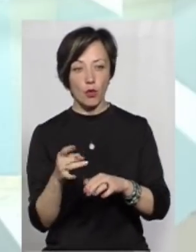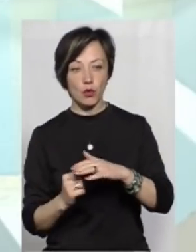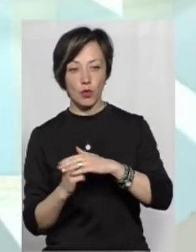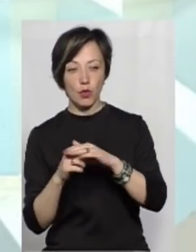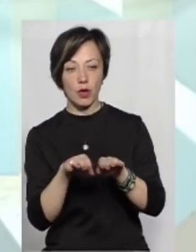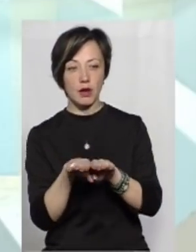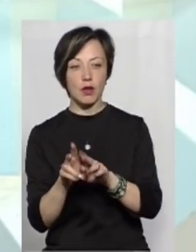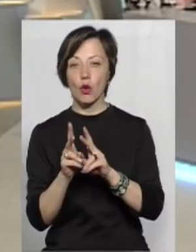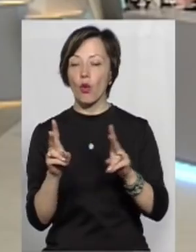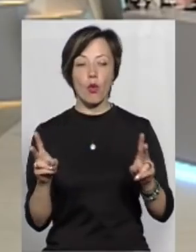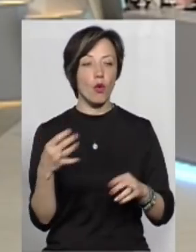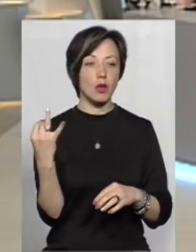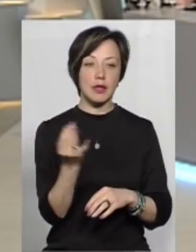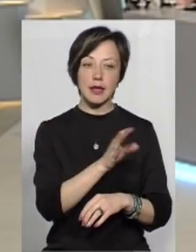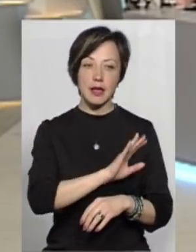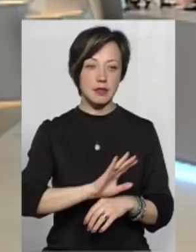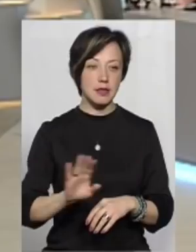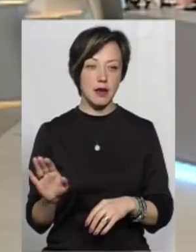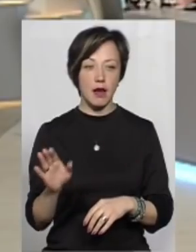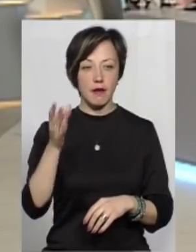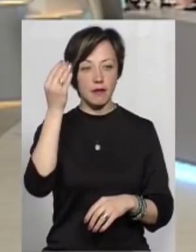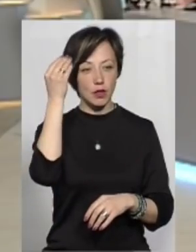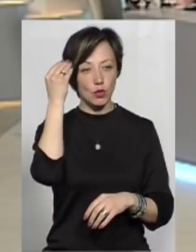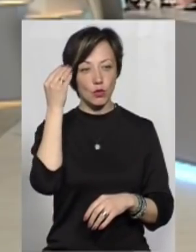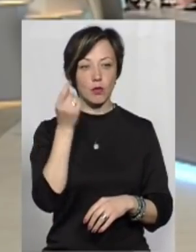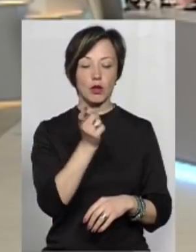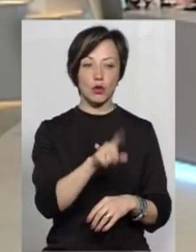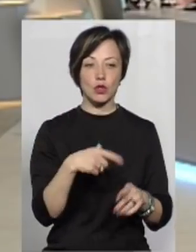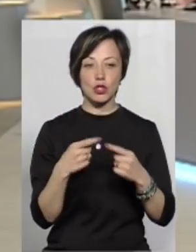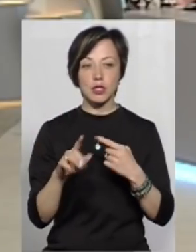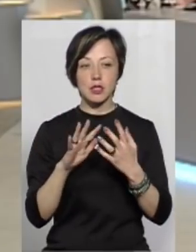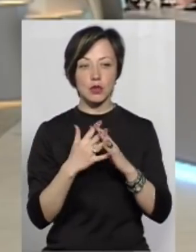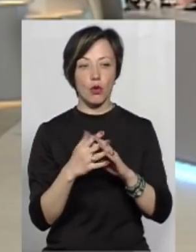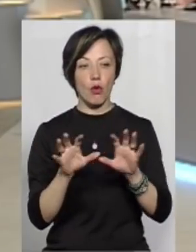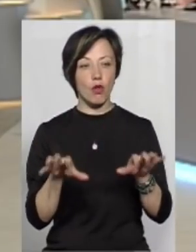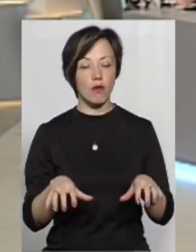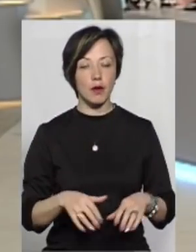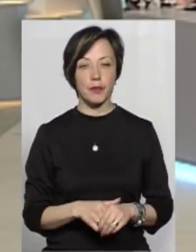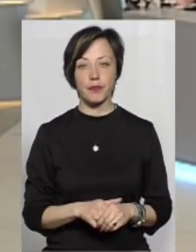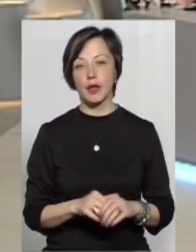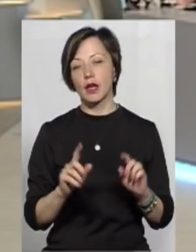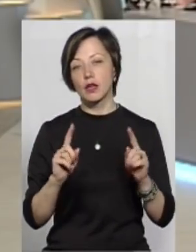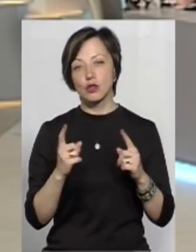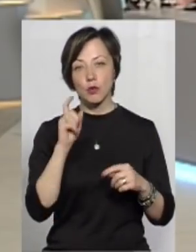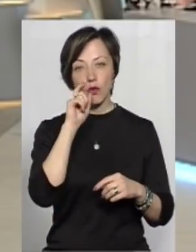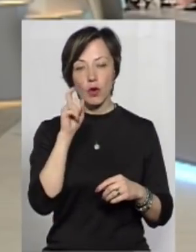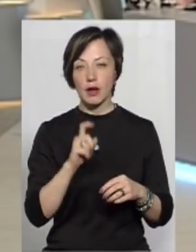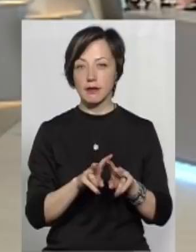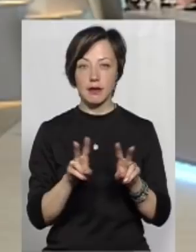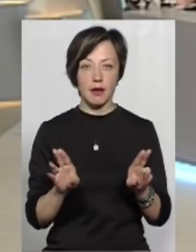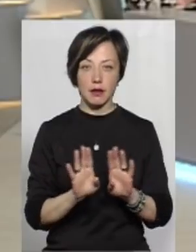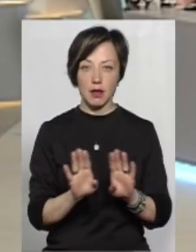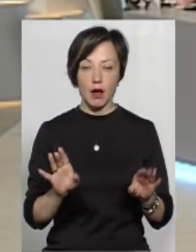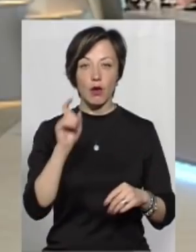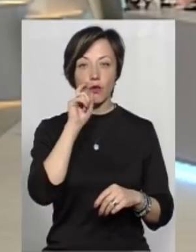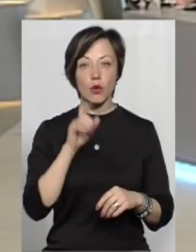не цікавить думка того чи іншого сільського голови. Чому в Україні не так? Тому